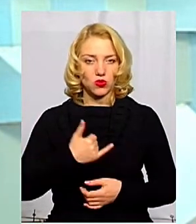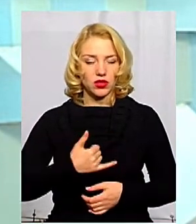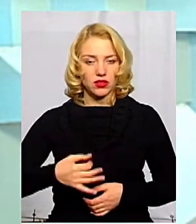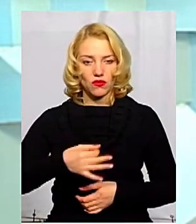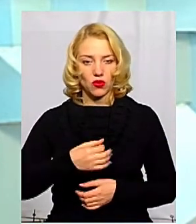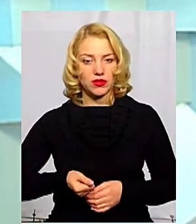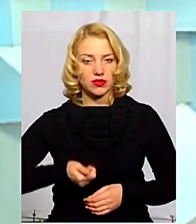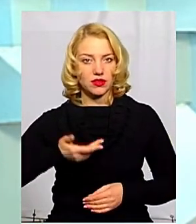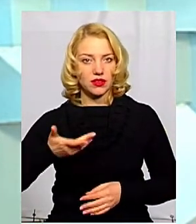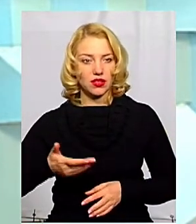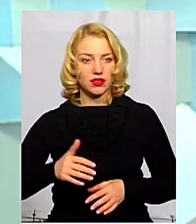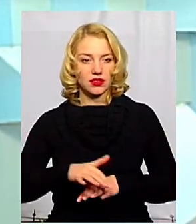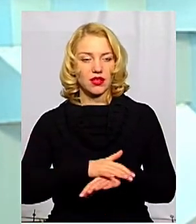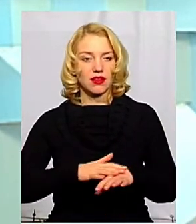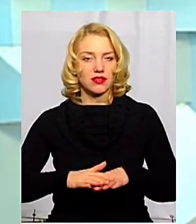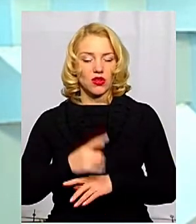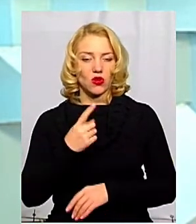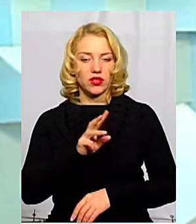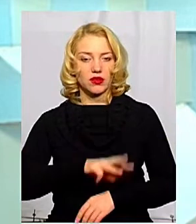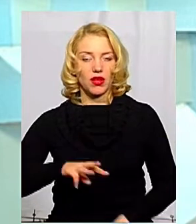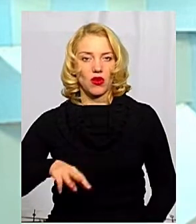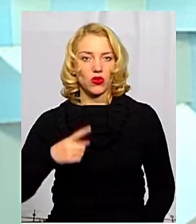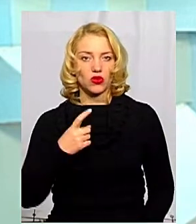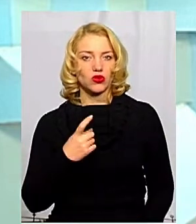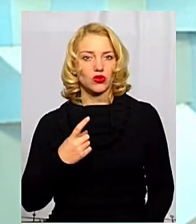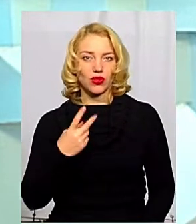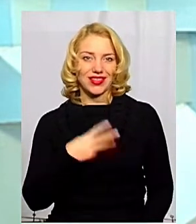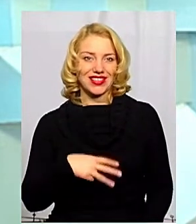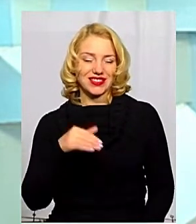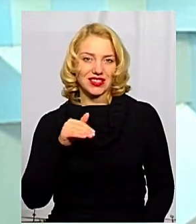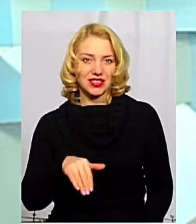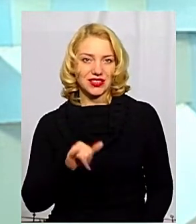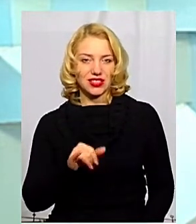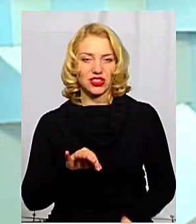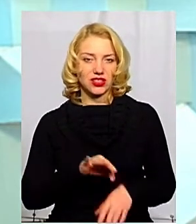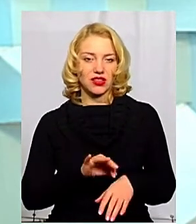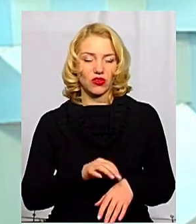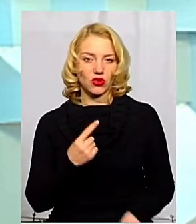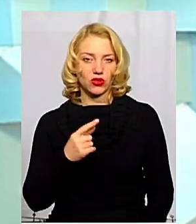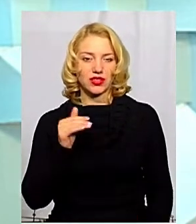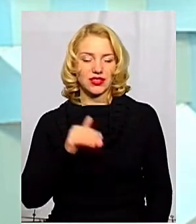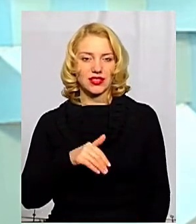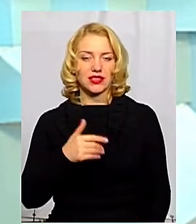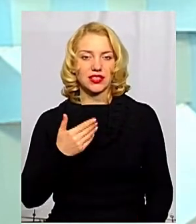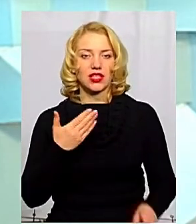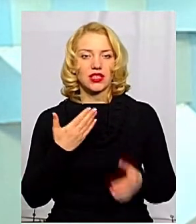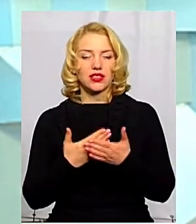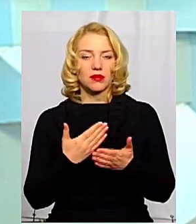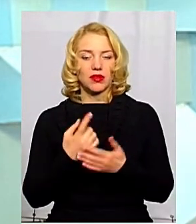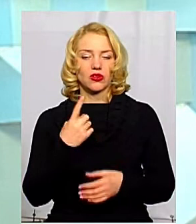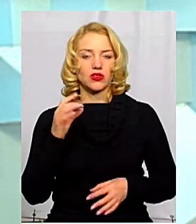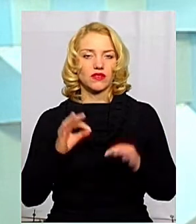кількість населення – мільйон 100 тисяч, мільйон 130 тисяч, і захворіло 11 тисяч, це майже 1%